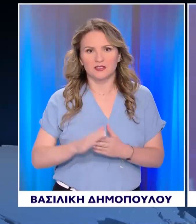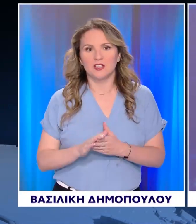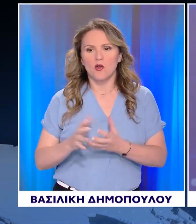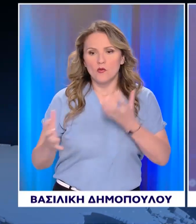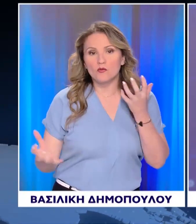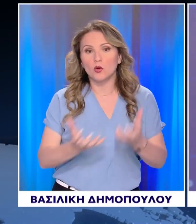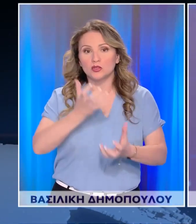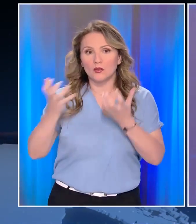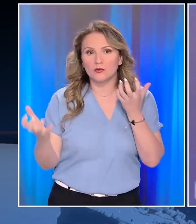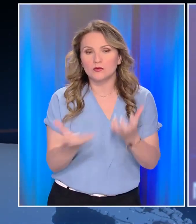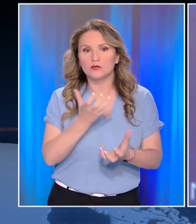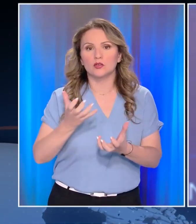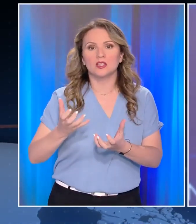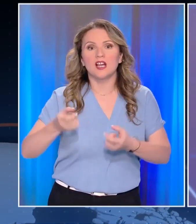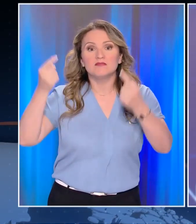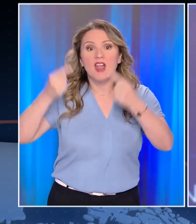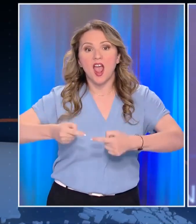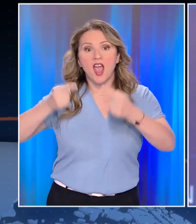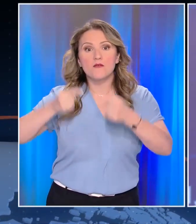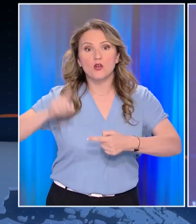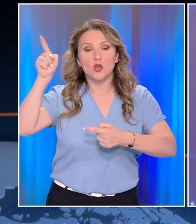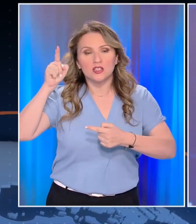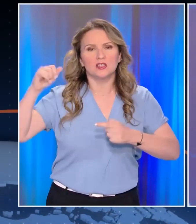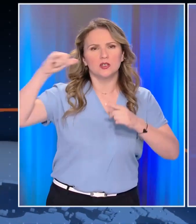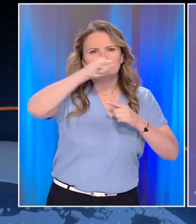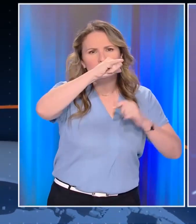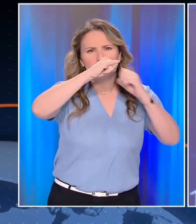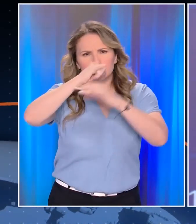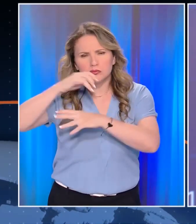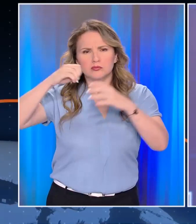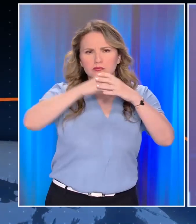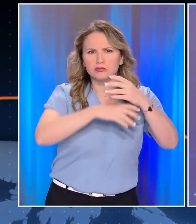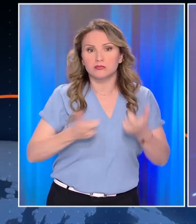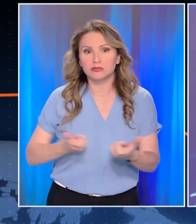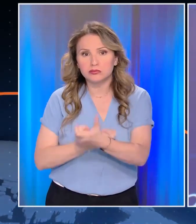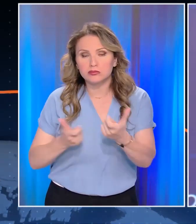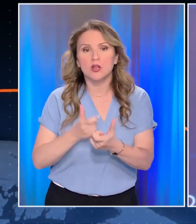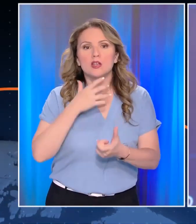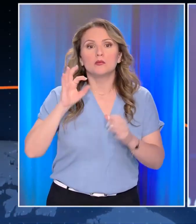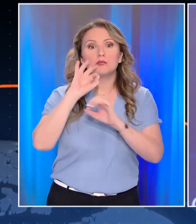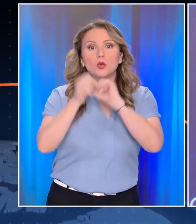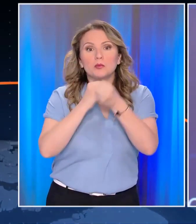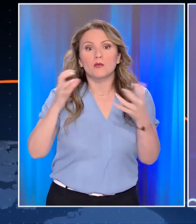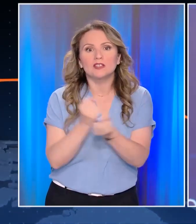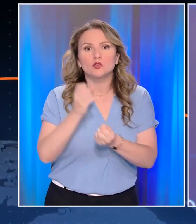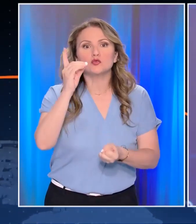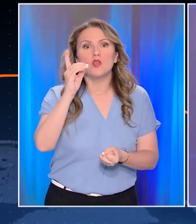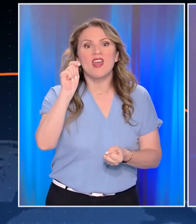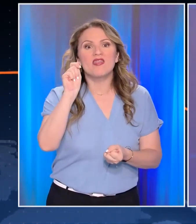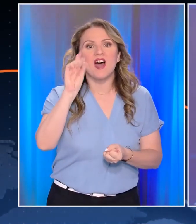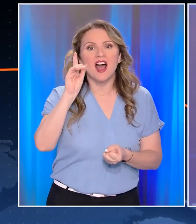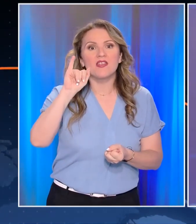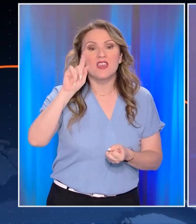Μάχοι με τις φλόγες δίνουν χειρεσαίες και εναέρειες δυνάμεις στον Εύρο για να σώσουν τον εθνικό δρυμό στη Δαδιά, μία από τις